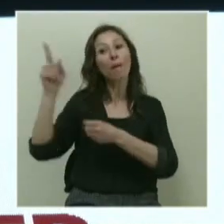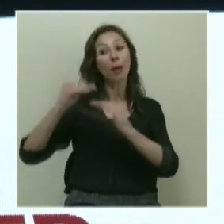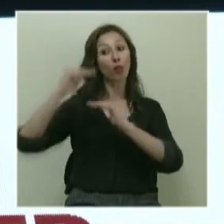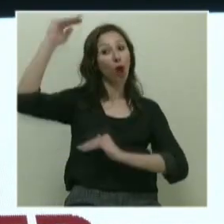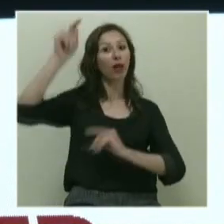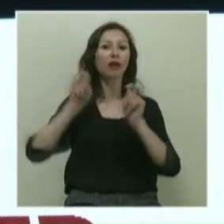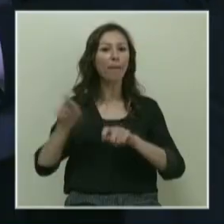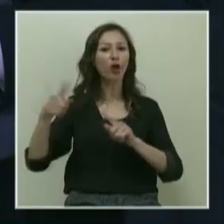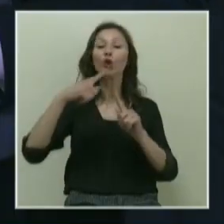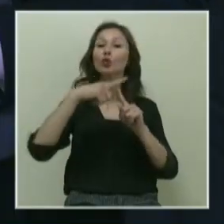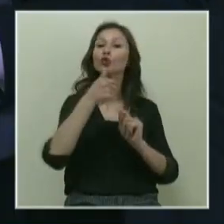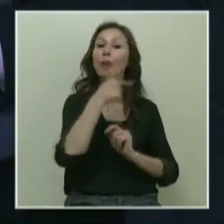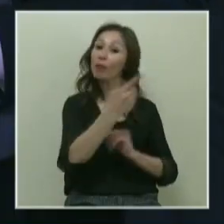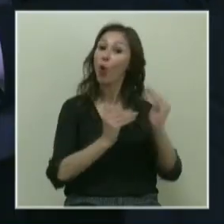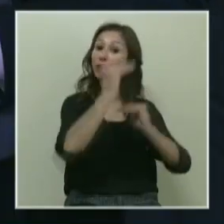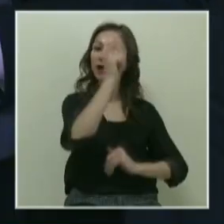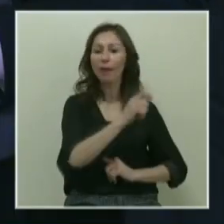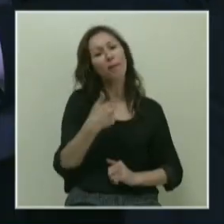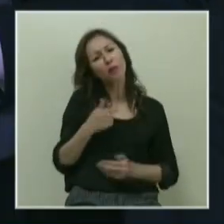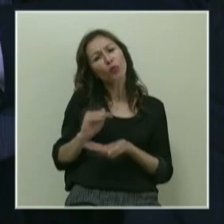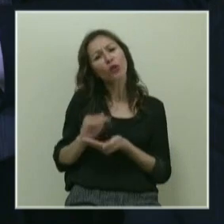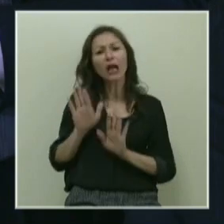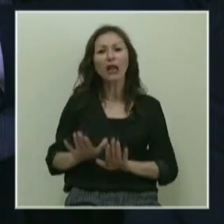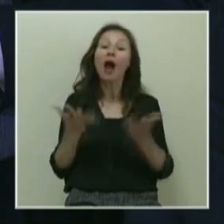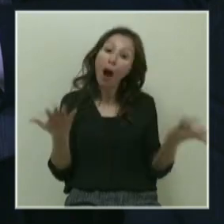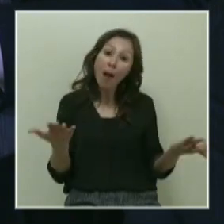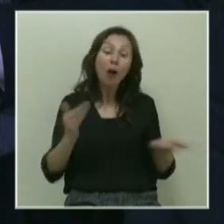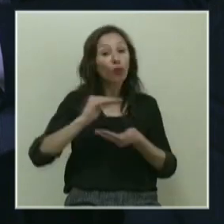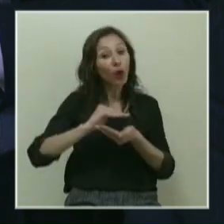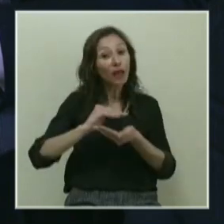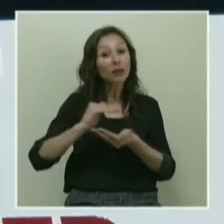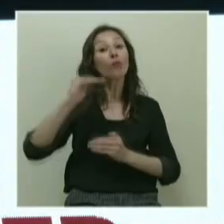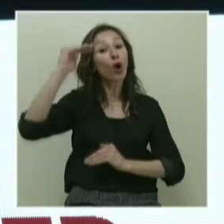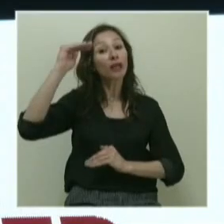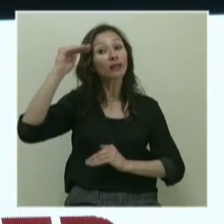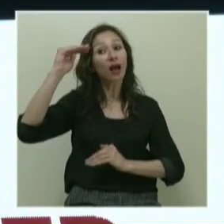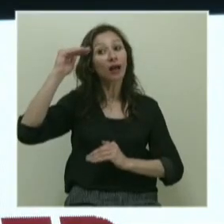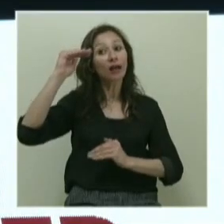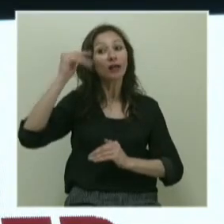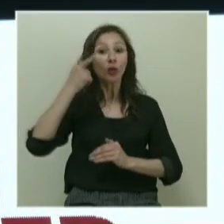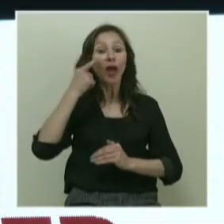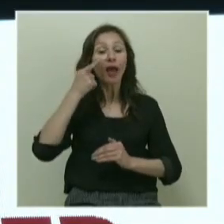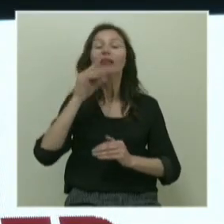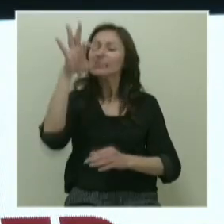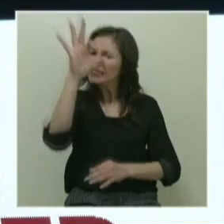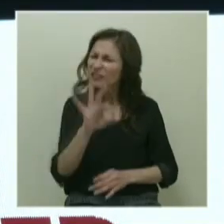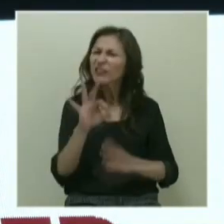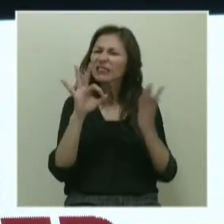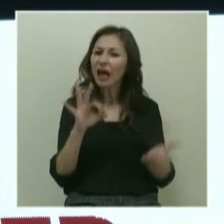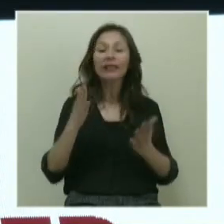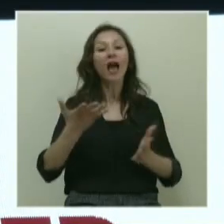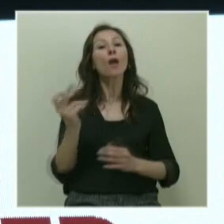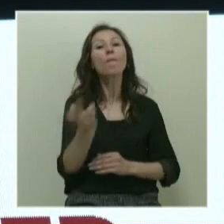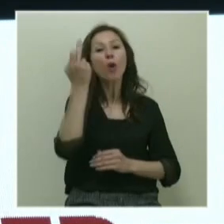eder, Tunç Bey bu kadar eder, benimki de bu kadar kalır. Ama bu kadar da, bu kadardan, yani sıfırdan, yani